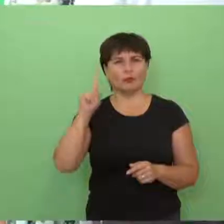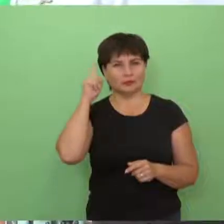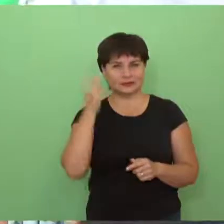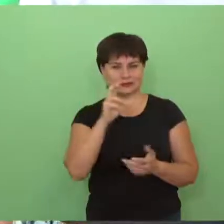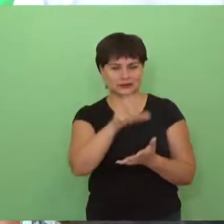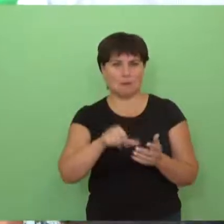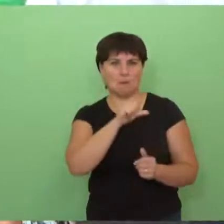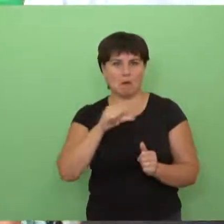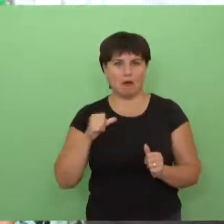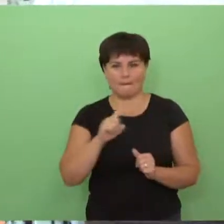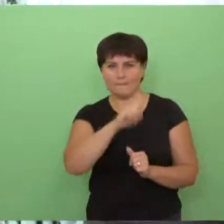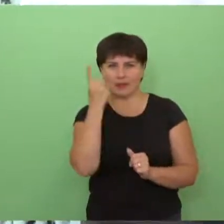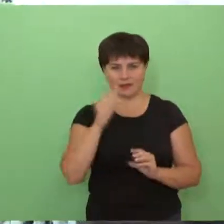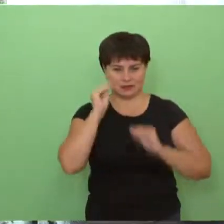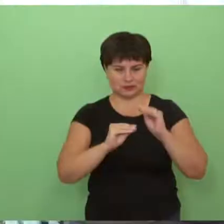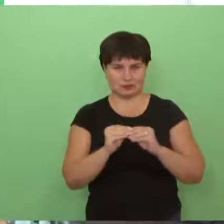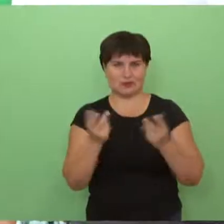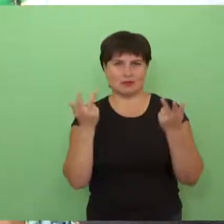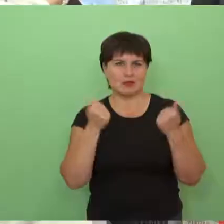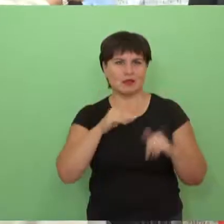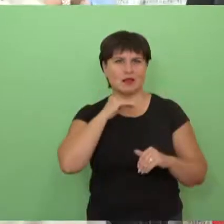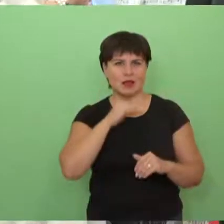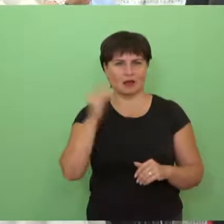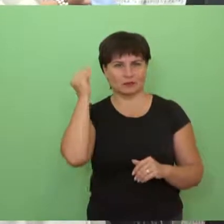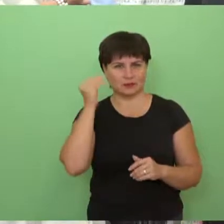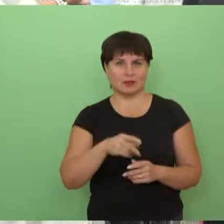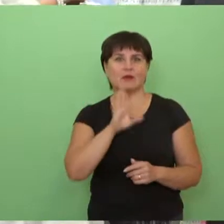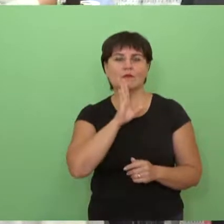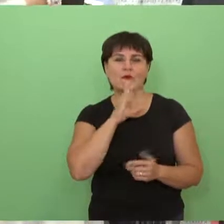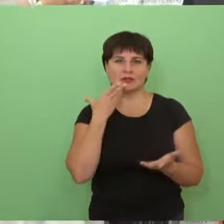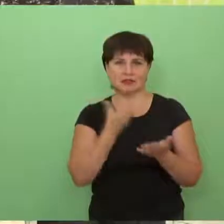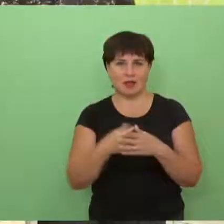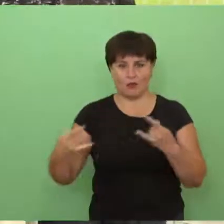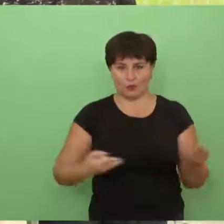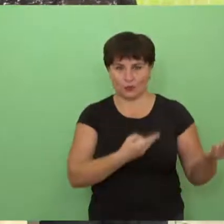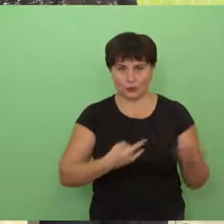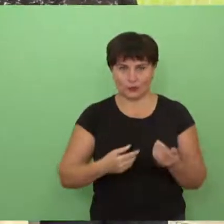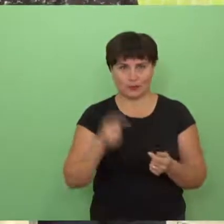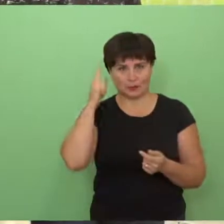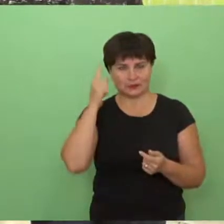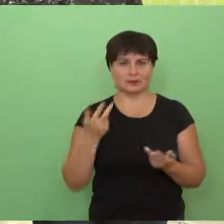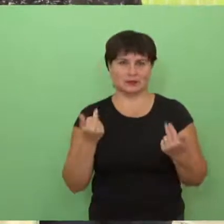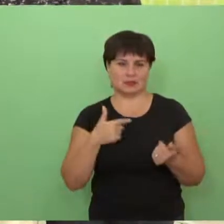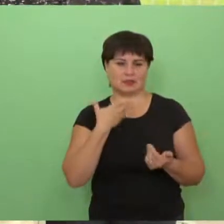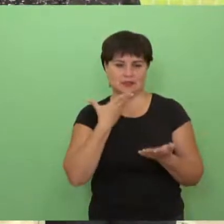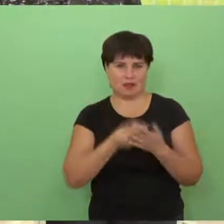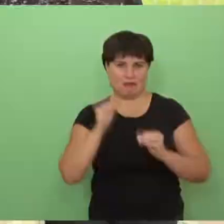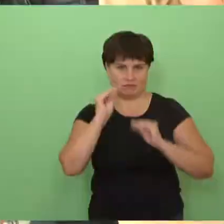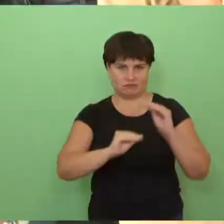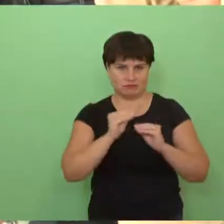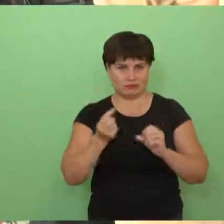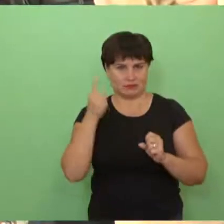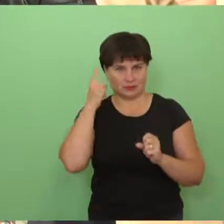pirmai sukurtą? Nu, tai, aišku, prisimenu, kur neprisiminsiu. Kaip moteris savo vaiką atsimena, taip aš atsimenu savo pirmus kūrinės.